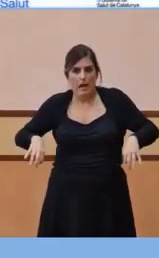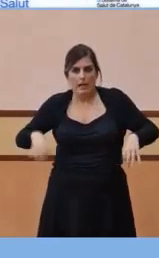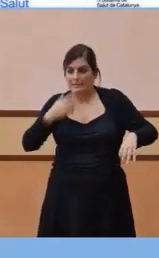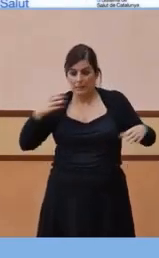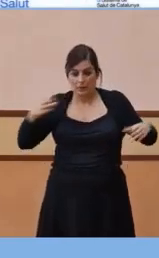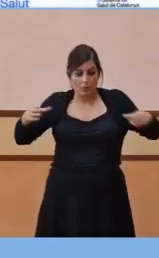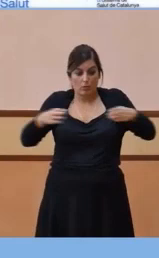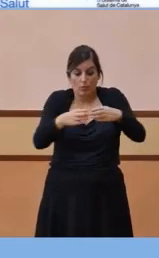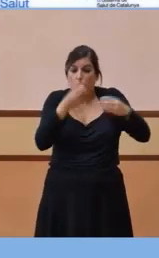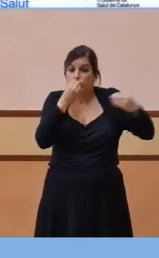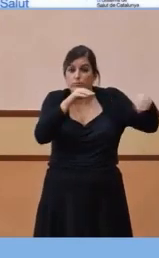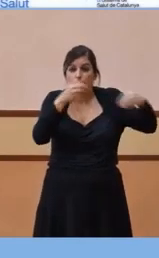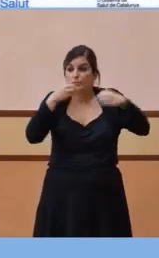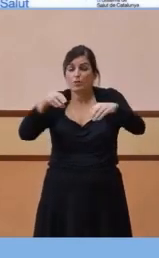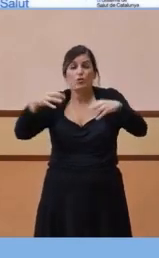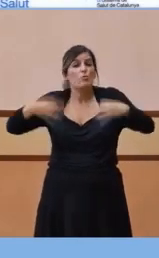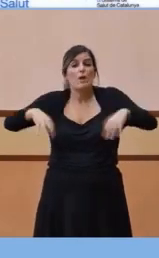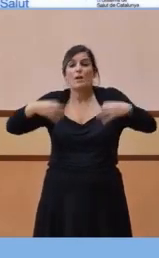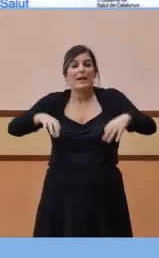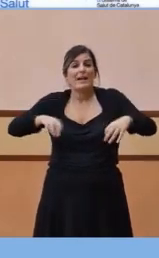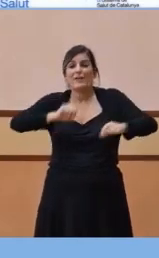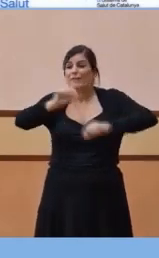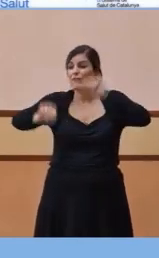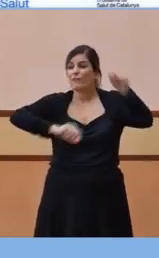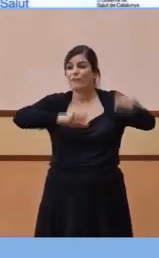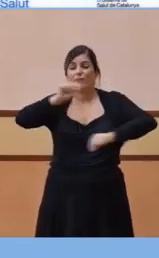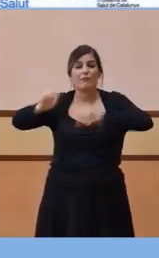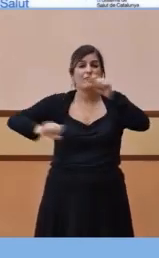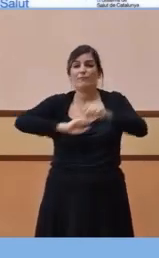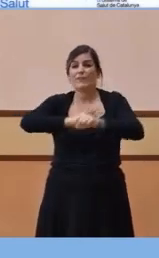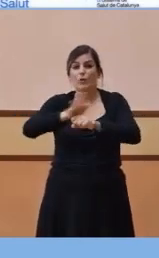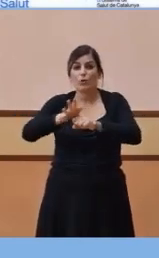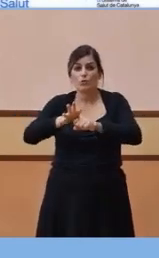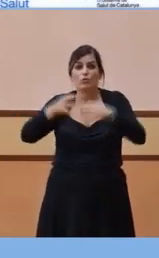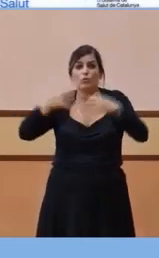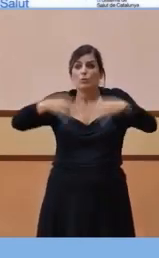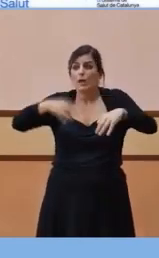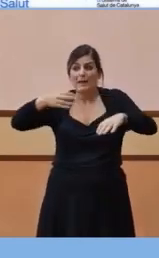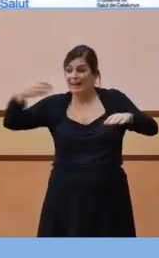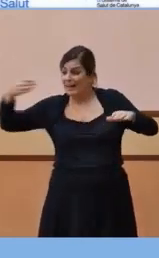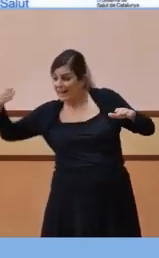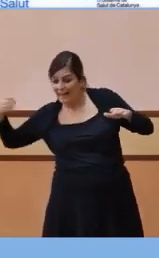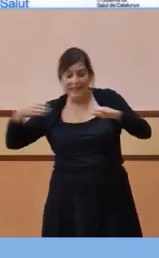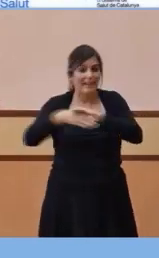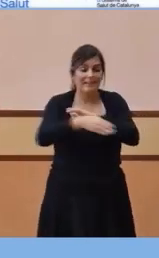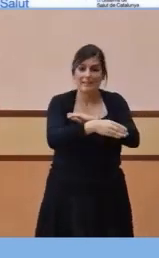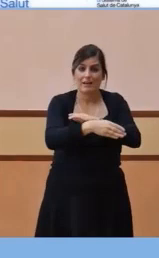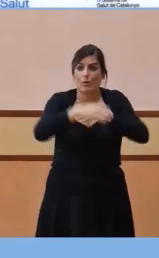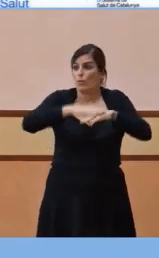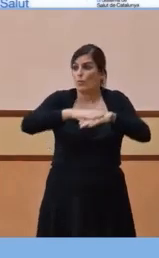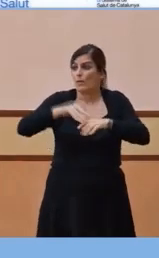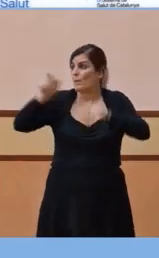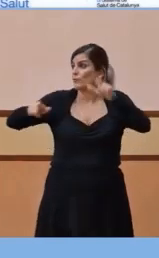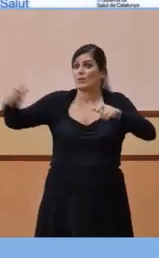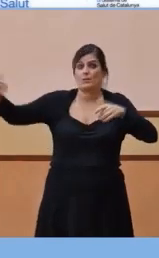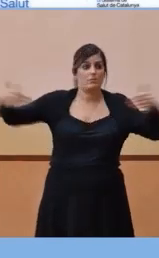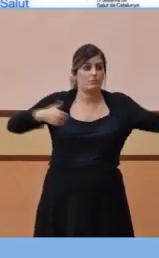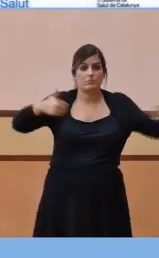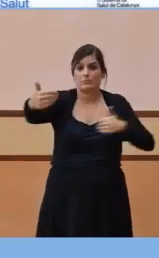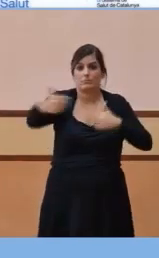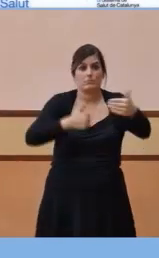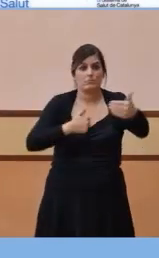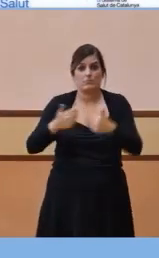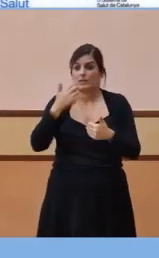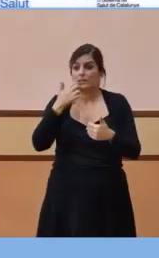comunitària, el virus a tot arreu entra per la comunitat, a tot arreu, a casa nostra, al